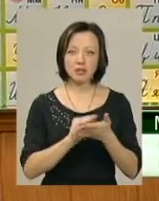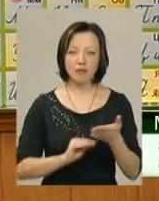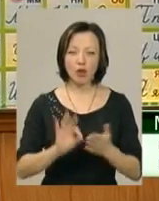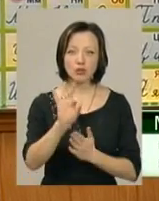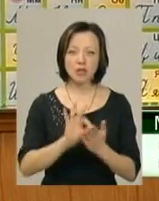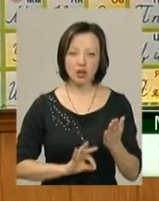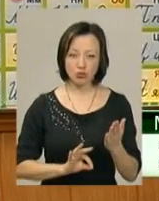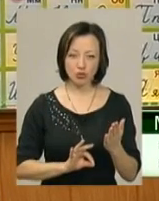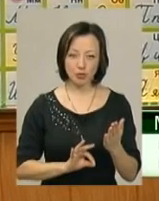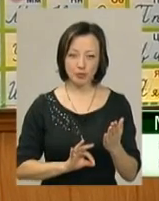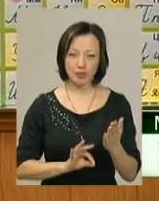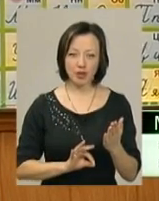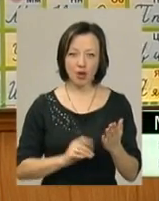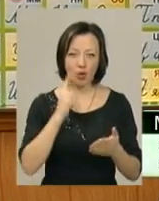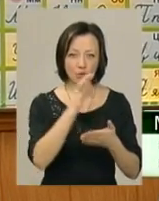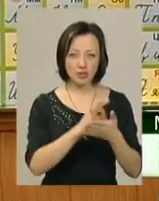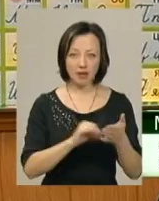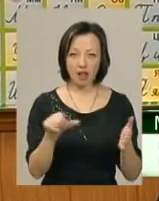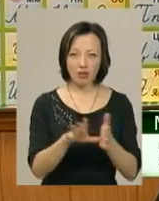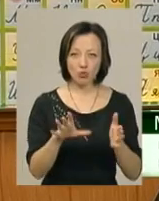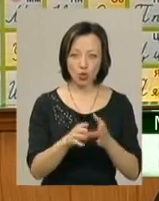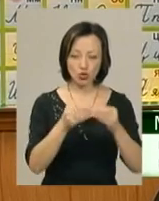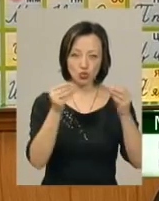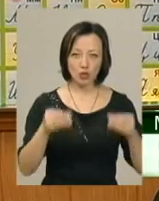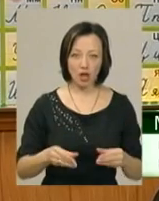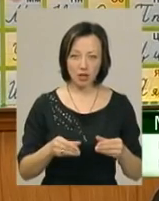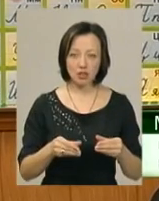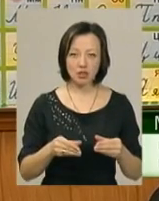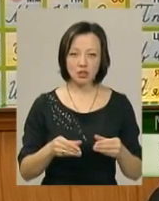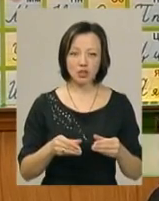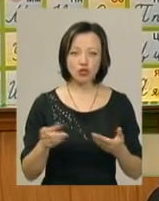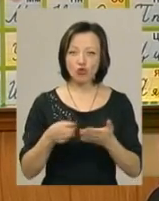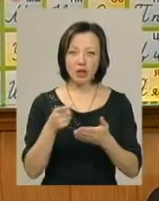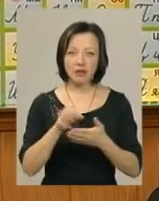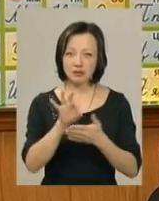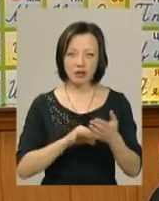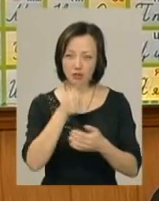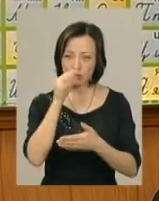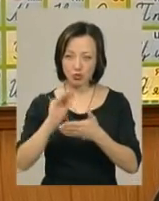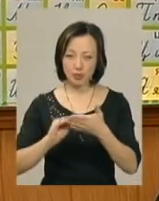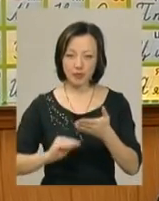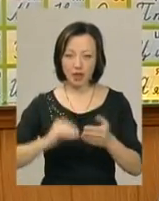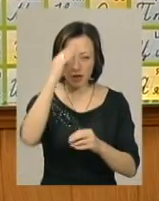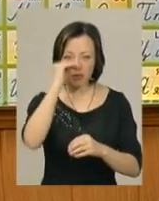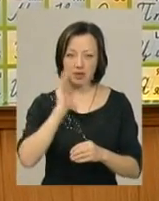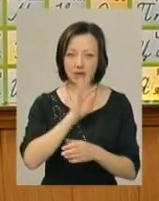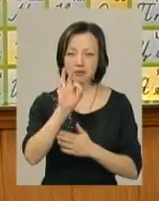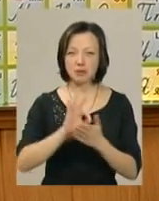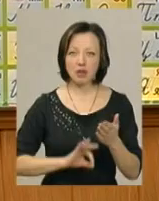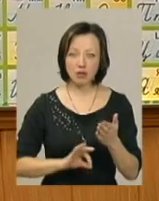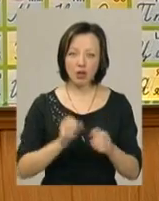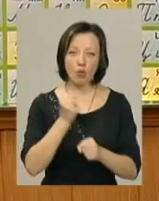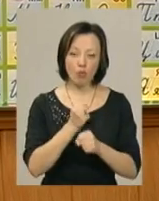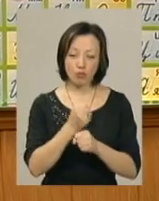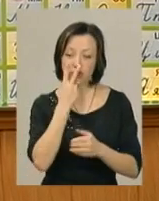одразу оцінки в електронний журнал. Щоденник я не можу одразу виставити. Батьки тут же, навіть